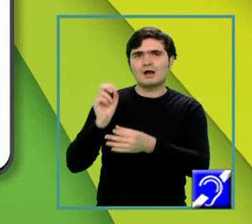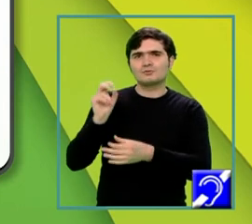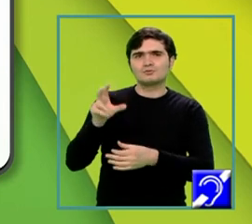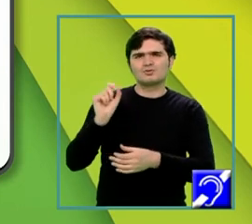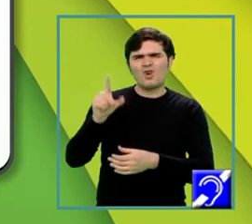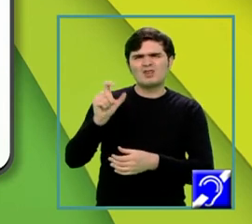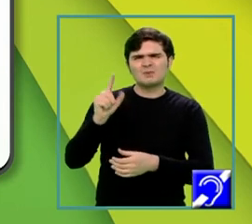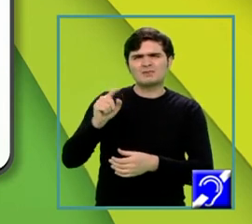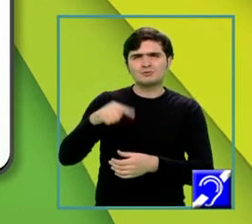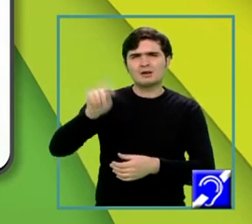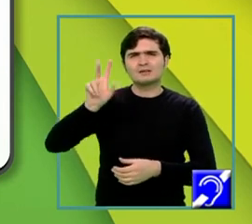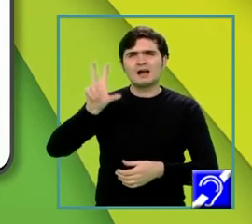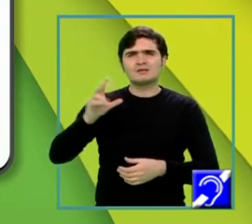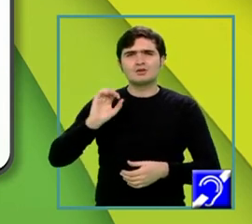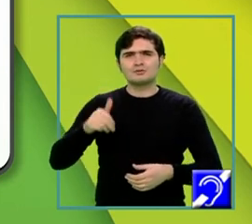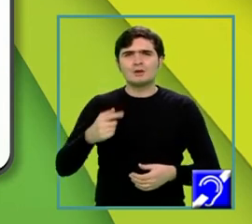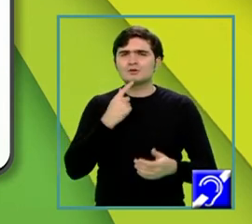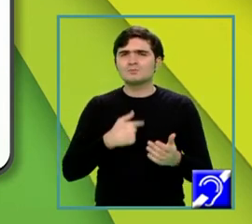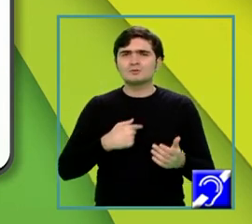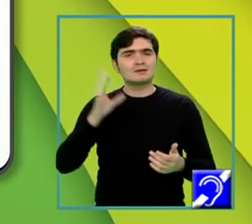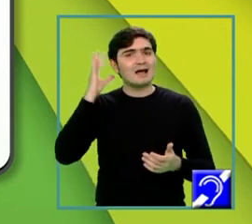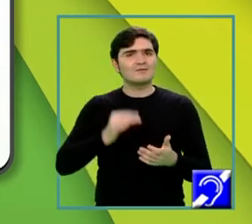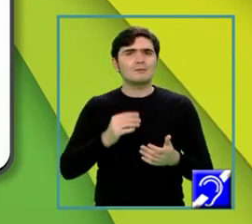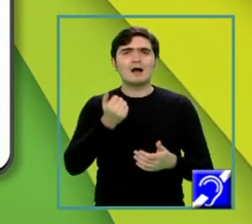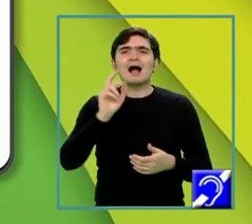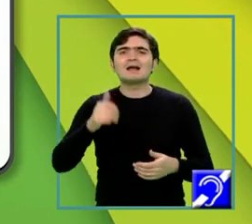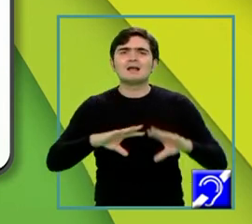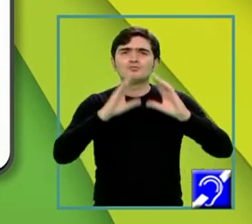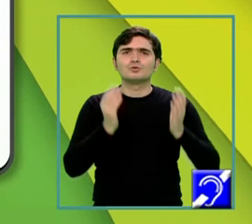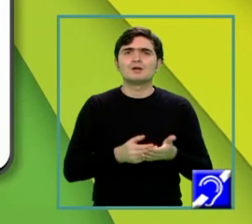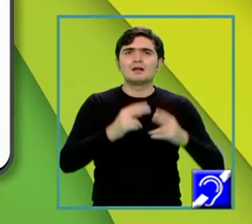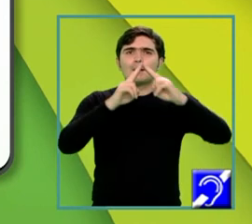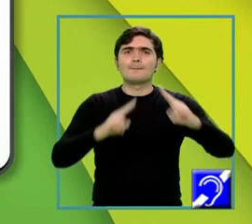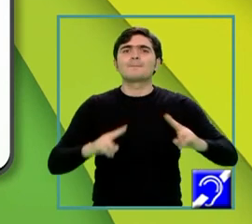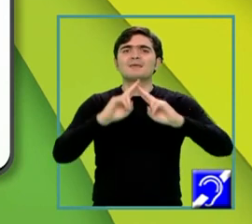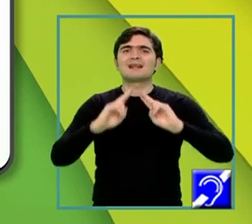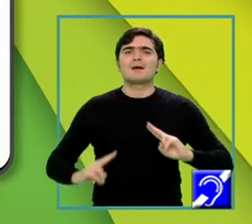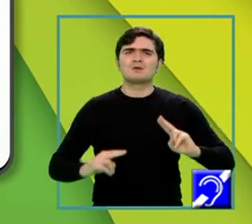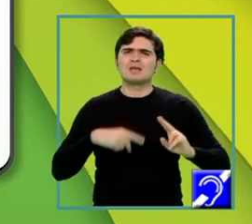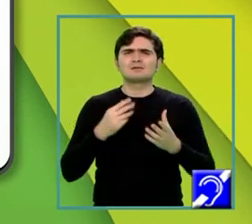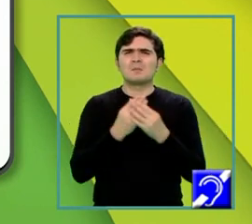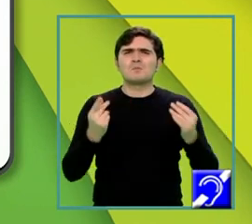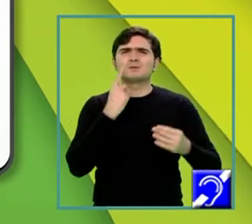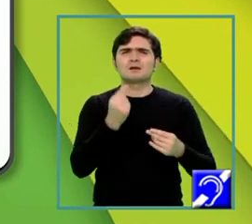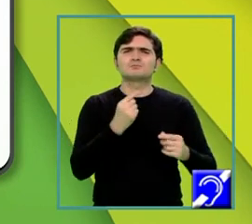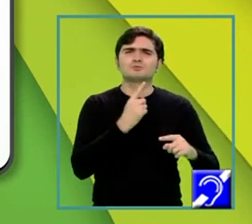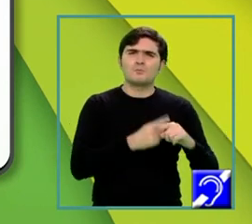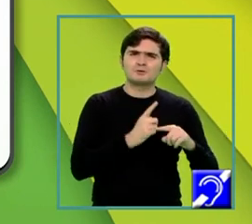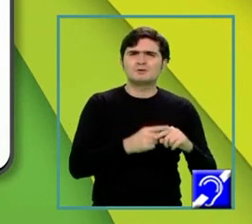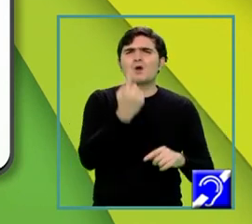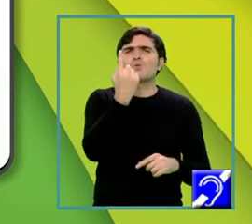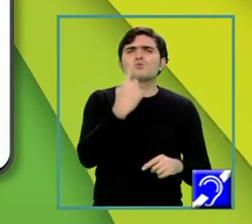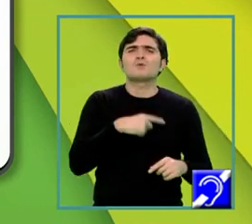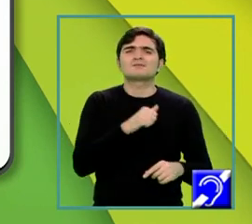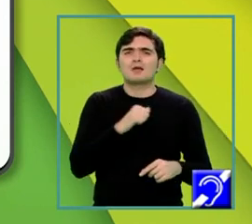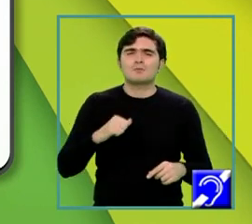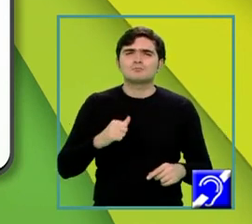3 centimetri. Mi se cere să aflăm area totală a piramidei. Nu avem acolo mai multe răspunsuri posibile, dar v-am spus unul singur este corect.